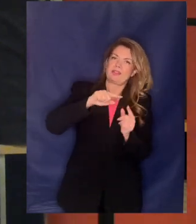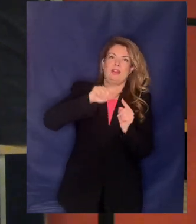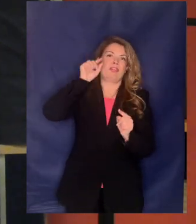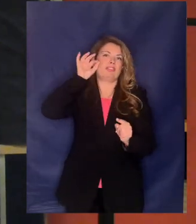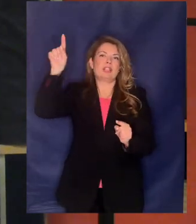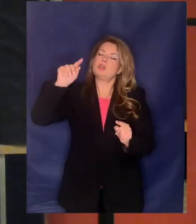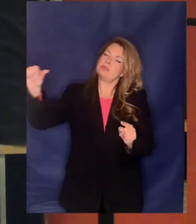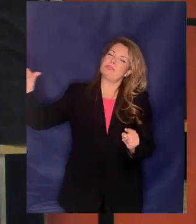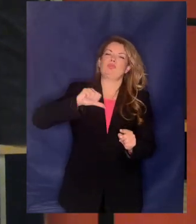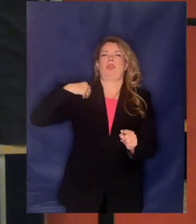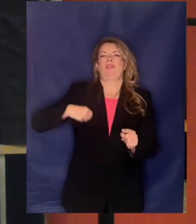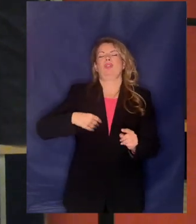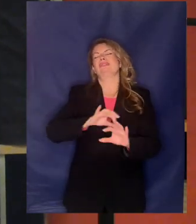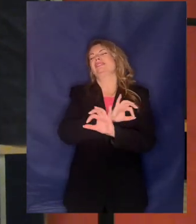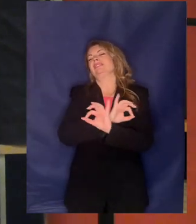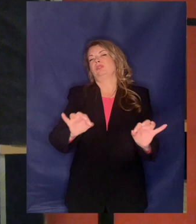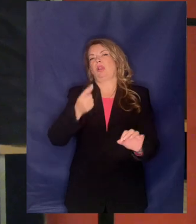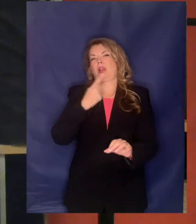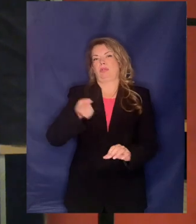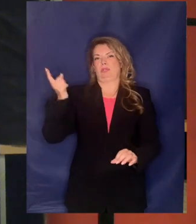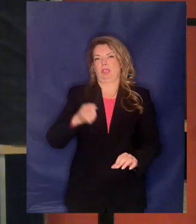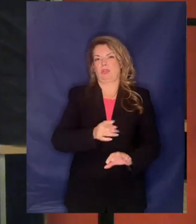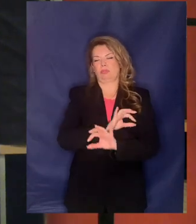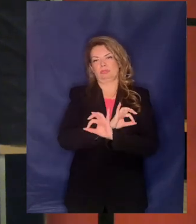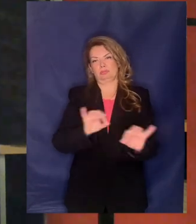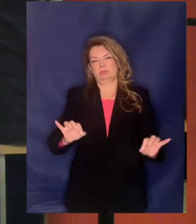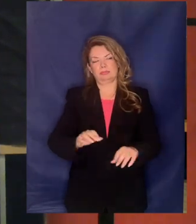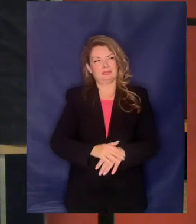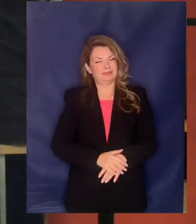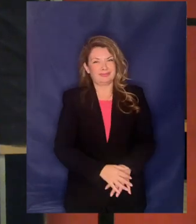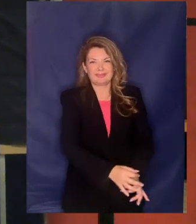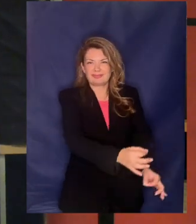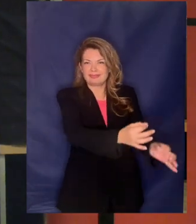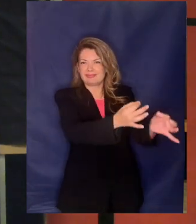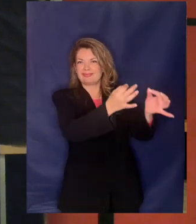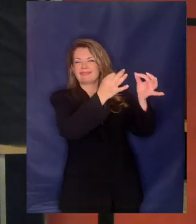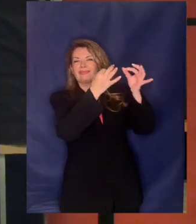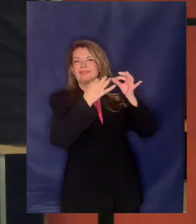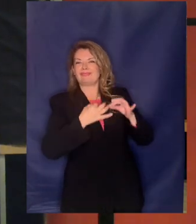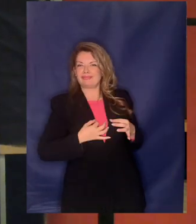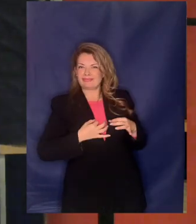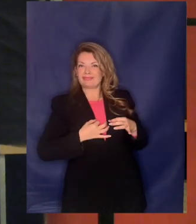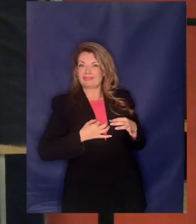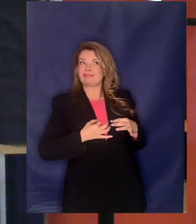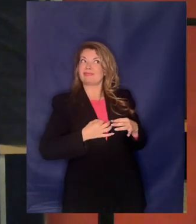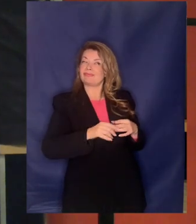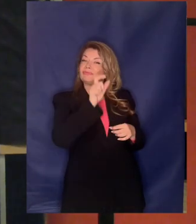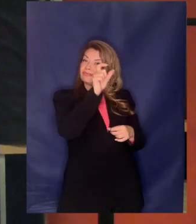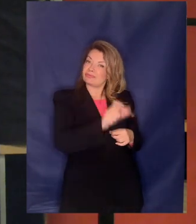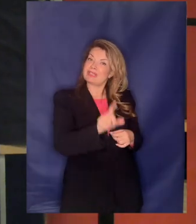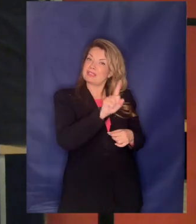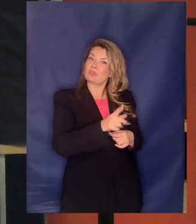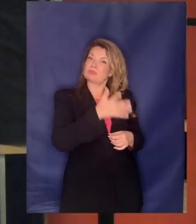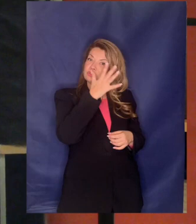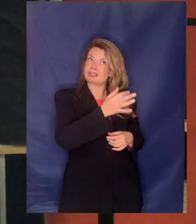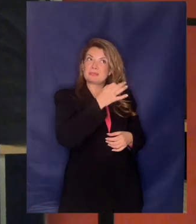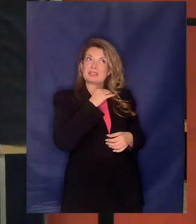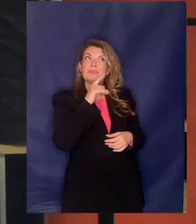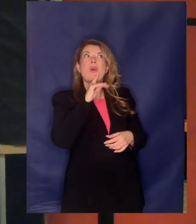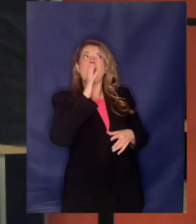Ελληνίδες Μας διαβεβαίωσε ο Πρωθυπουργός Μας διαβεβαίωσε ο κύριος Κυριάκος Μητσοτάκης